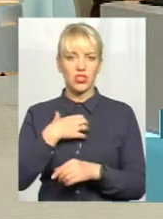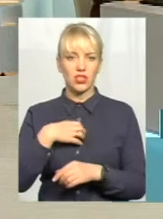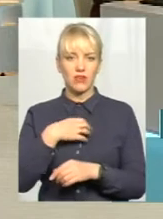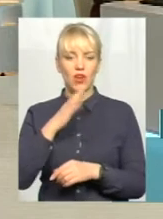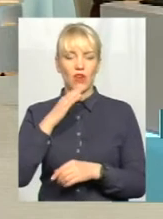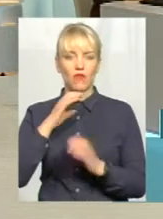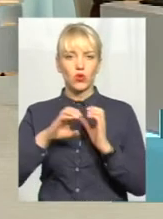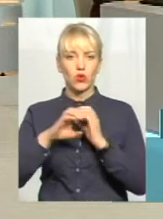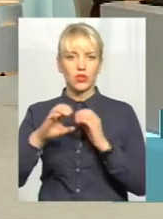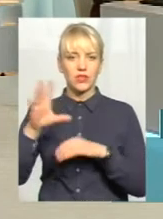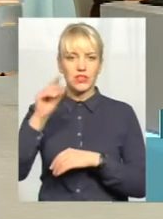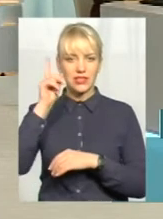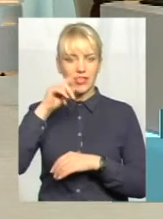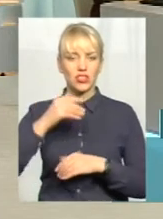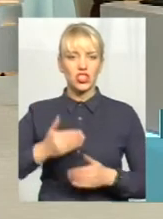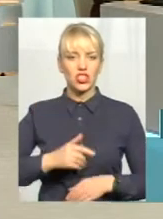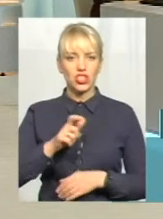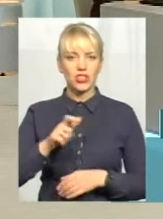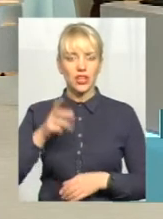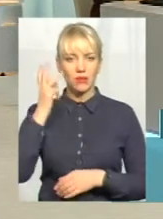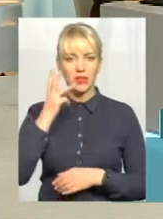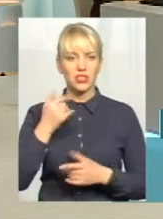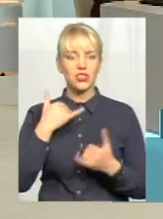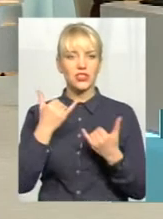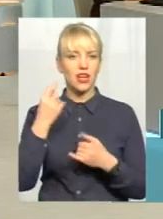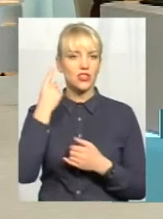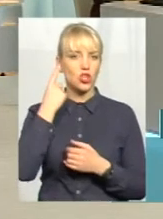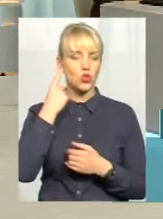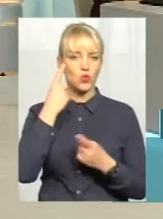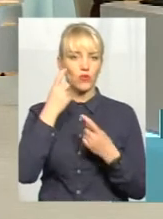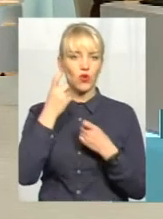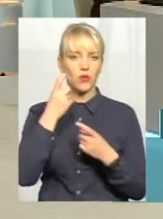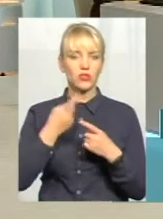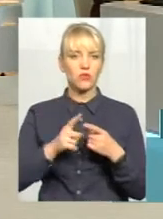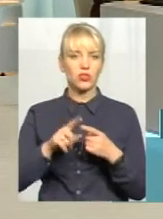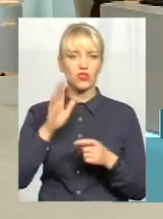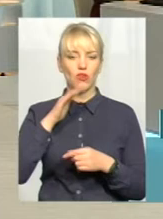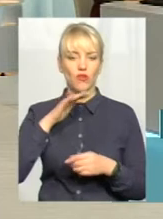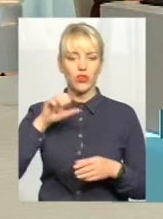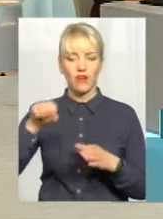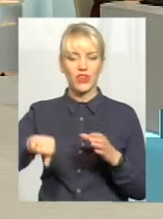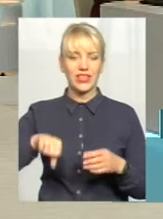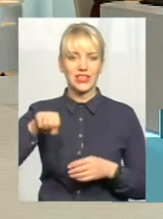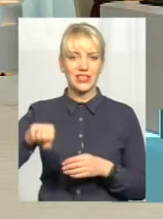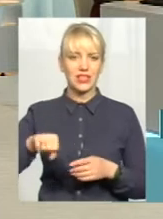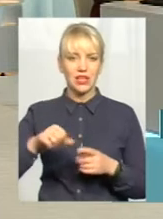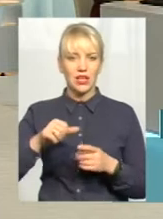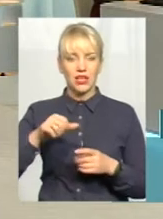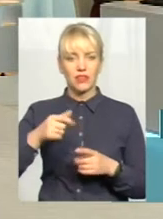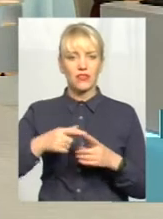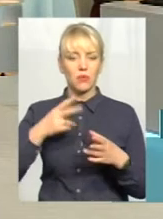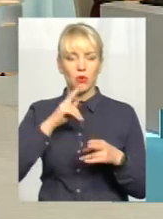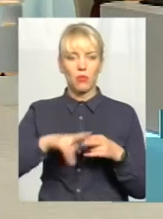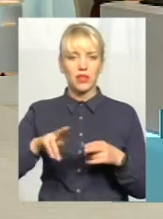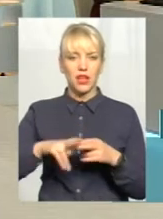знаємо, жителі Хмельниччини знають, наскільки, навіть зараз я чую інформацію про те, що вода в Криницях пропадає і питання поглиблення